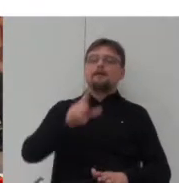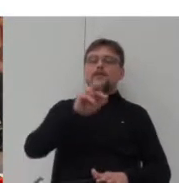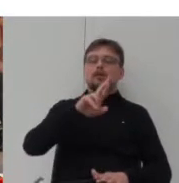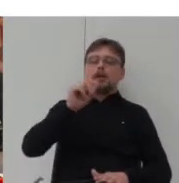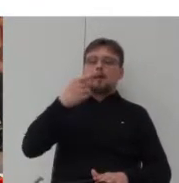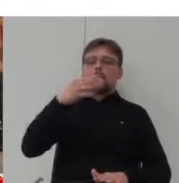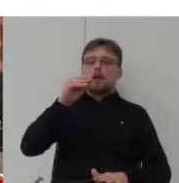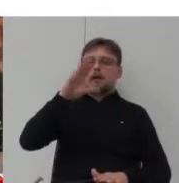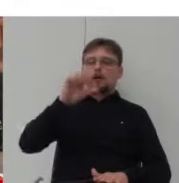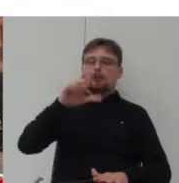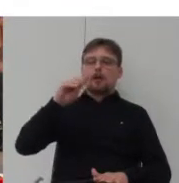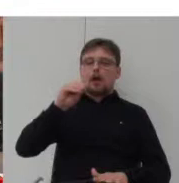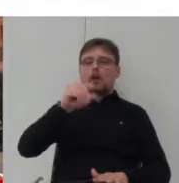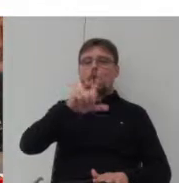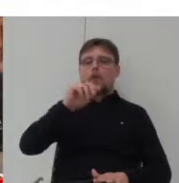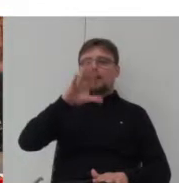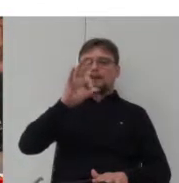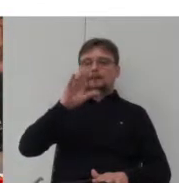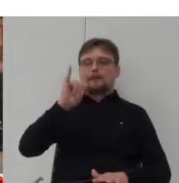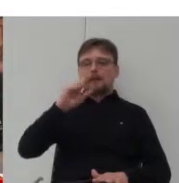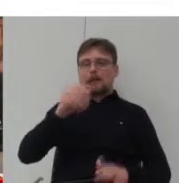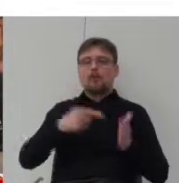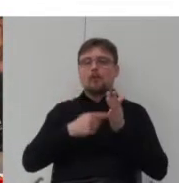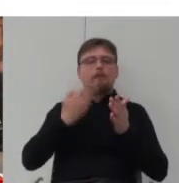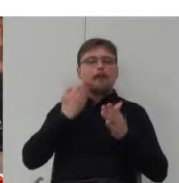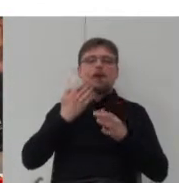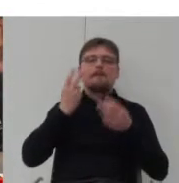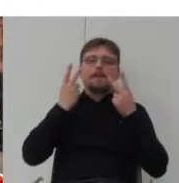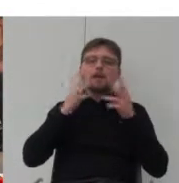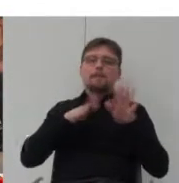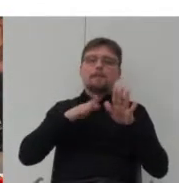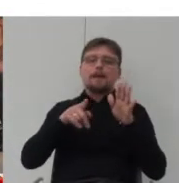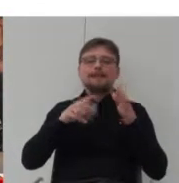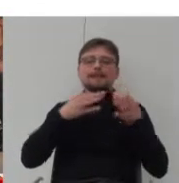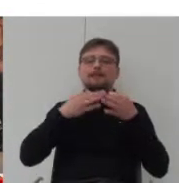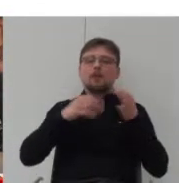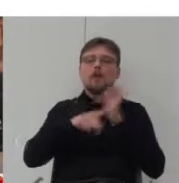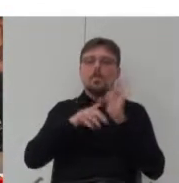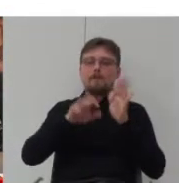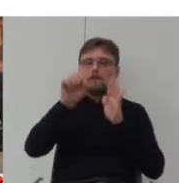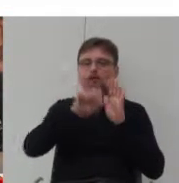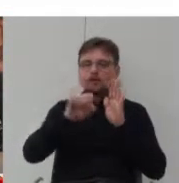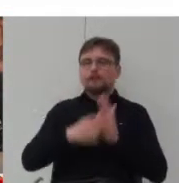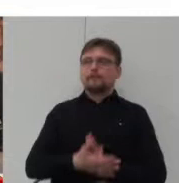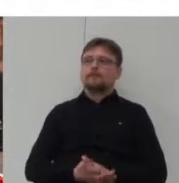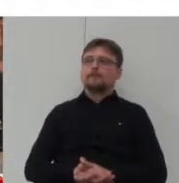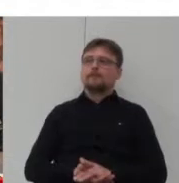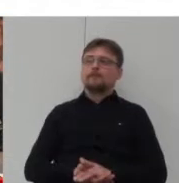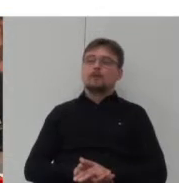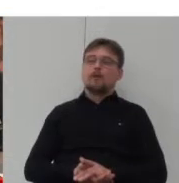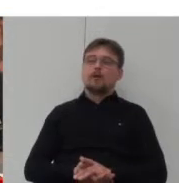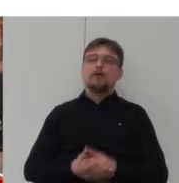ważnym terenie Wrocławia, który właśnie swoją historią zabudowy kwartałowej sięga właśnie